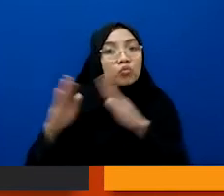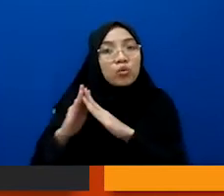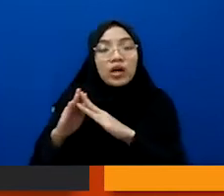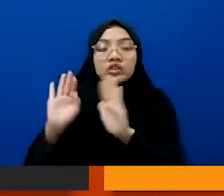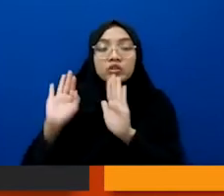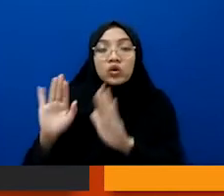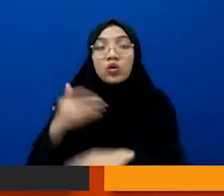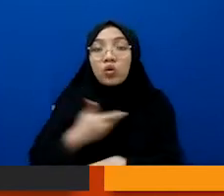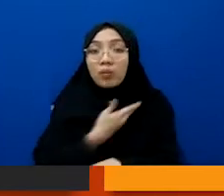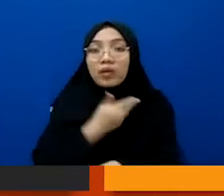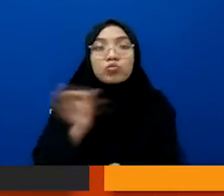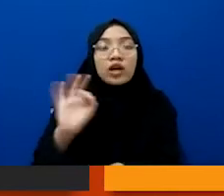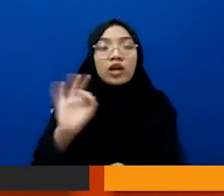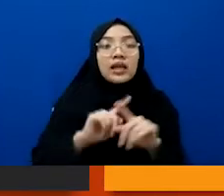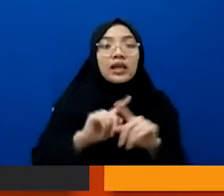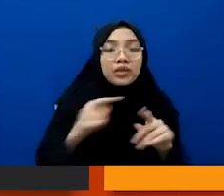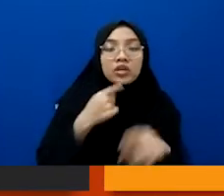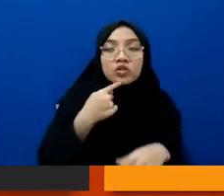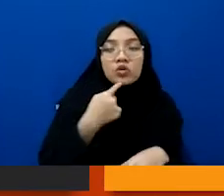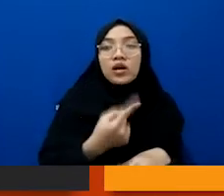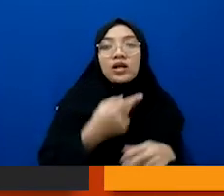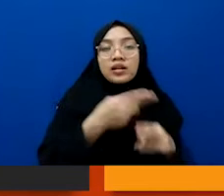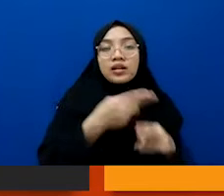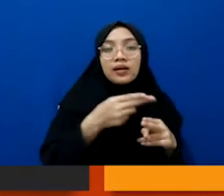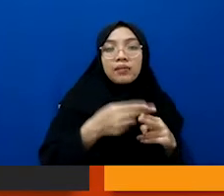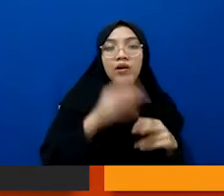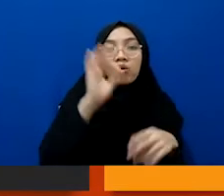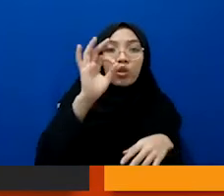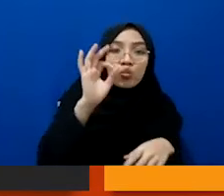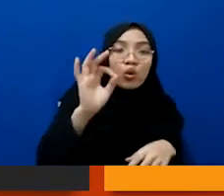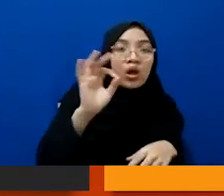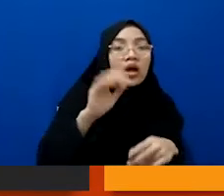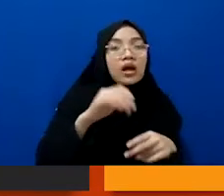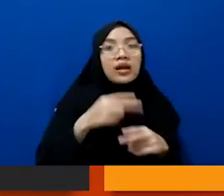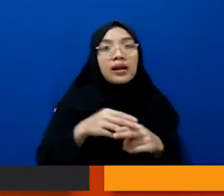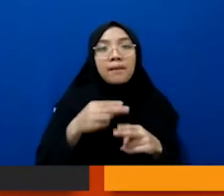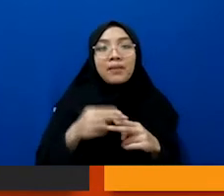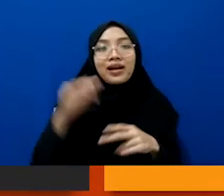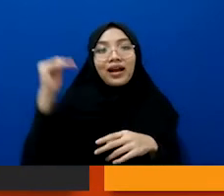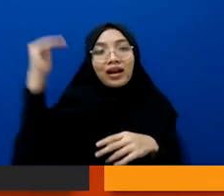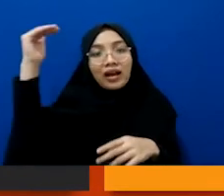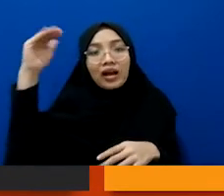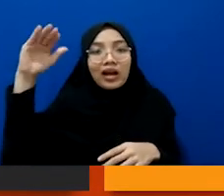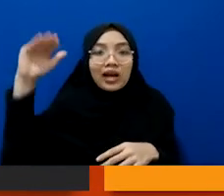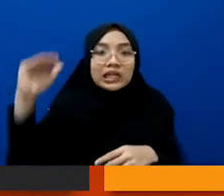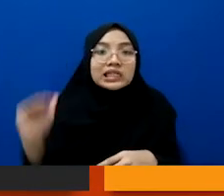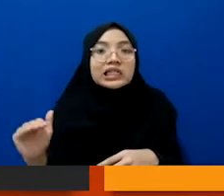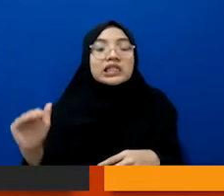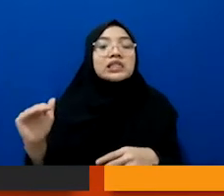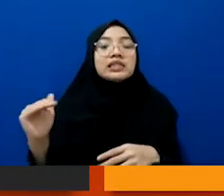tapi juga meliputi nama orang tuanya nama kakaknya adiknya